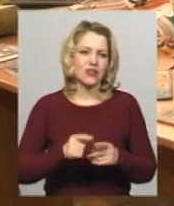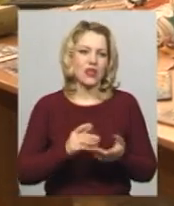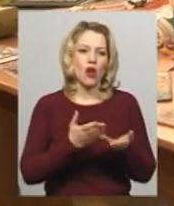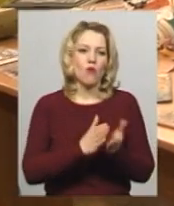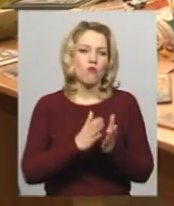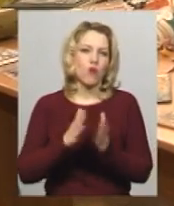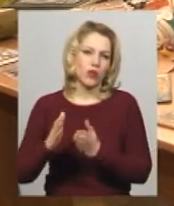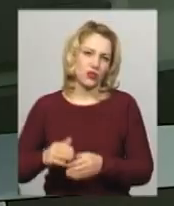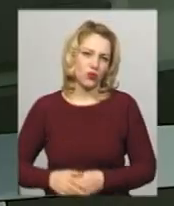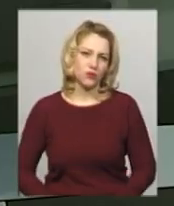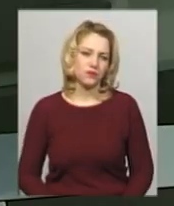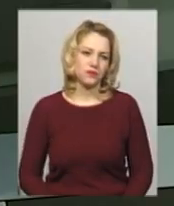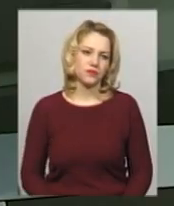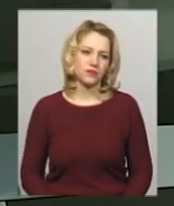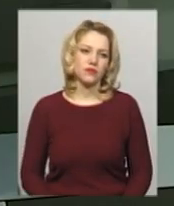Новини, Поділі, Центр.